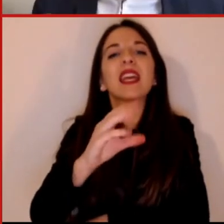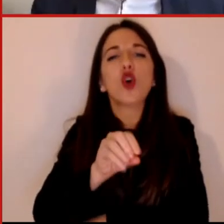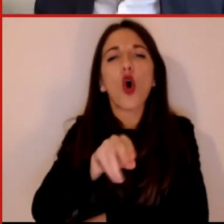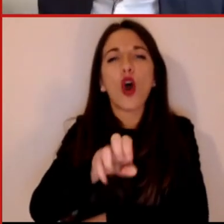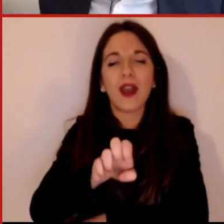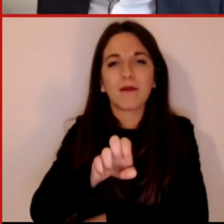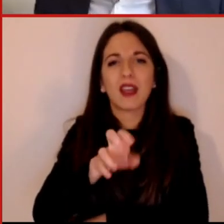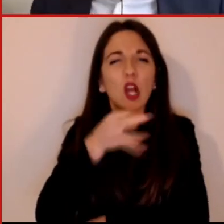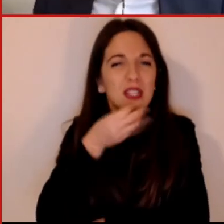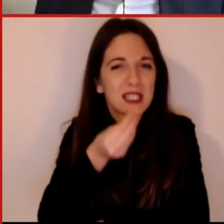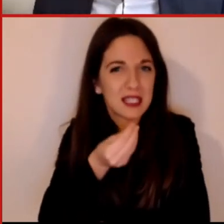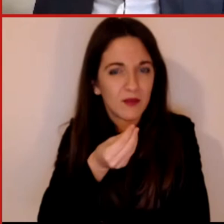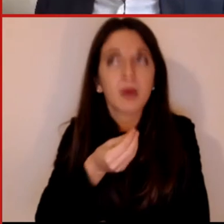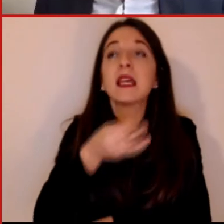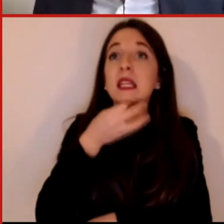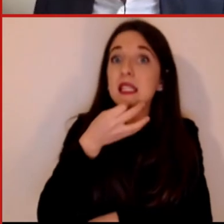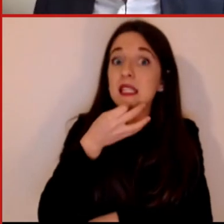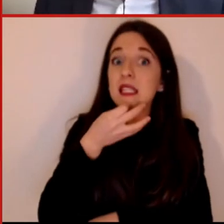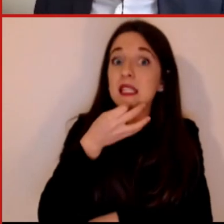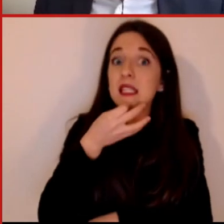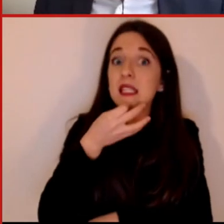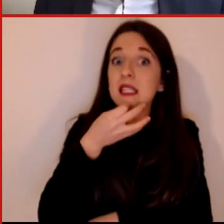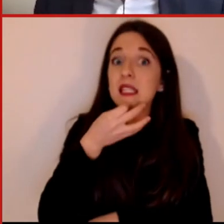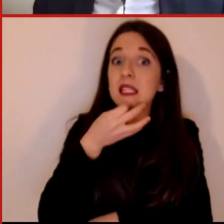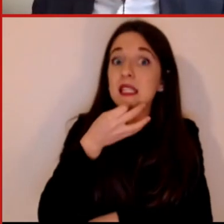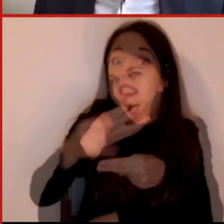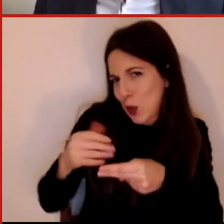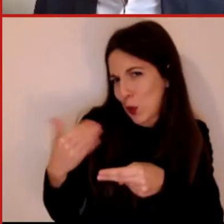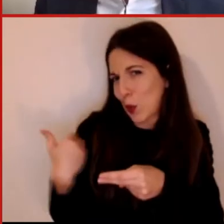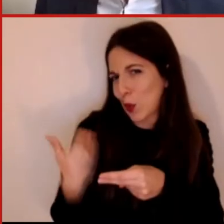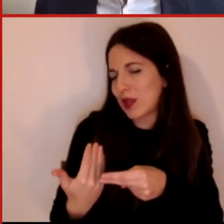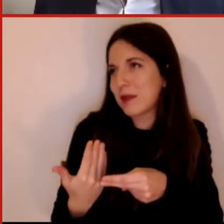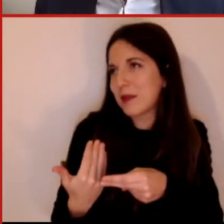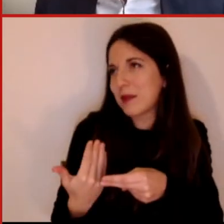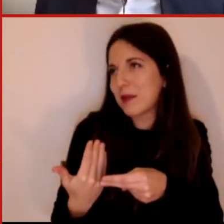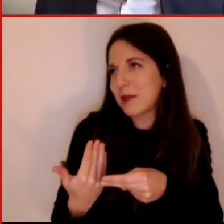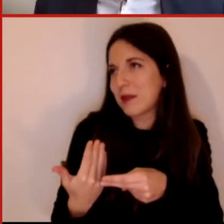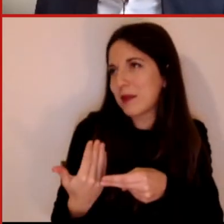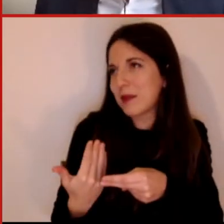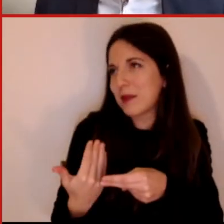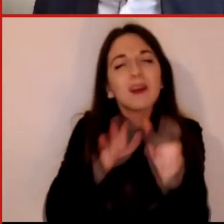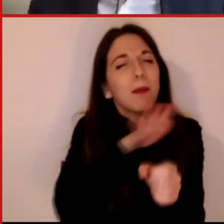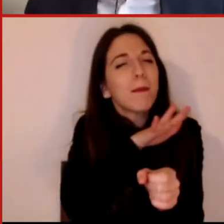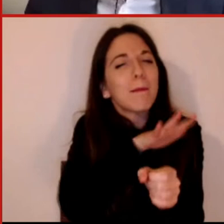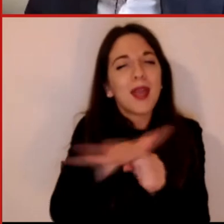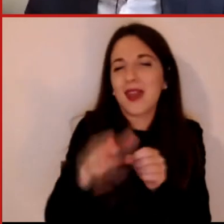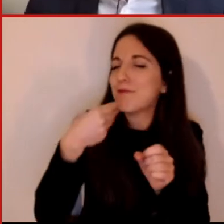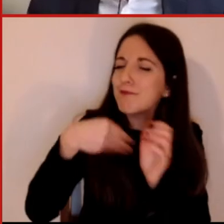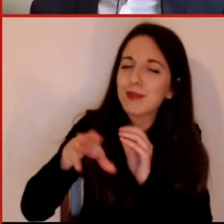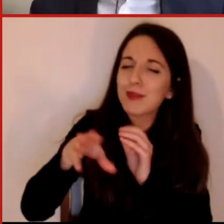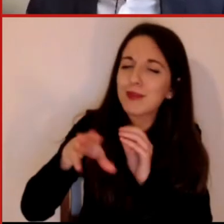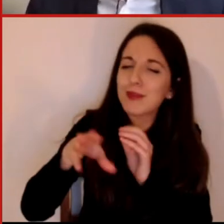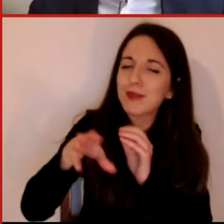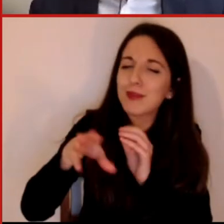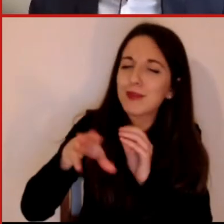riguardo a quella che è la disponibilità dei dati. Noi ogni giorno, ogni anno nel